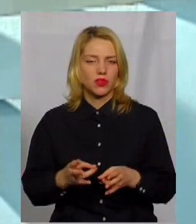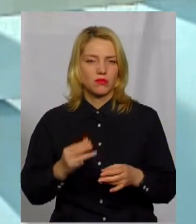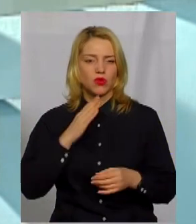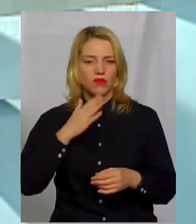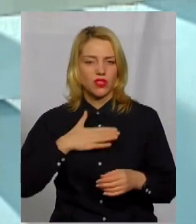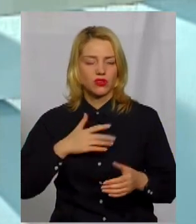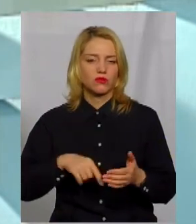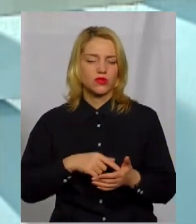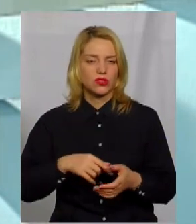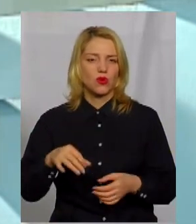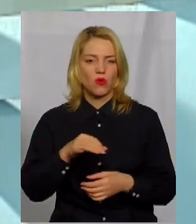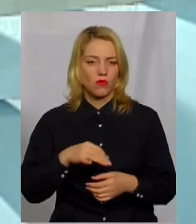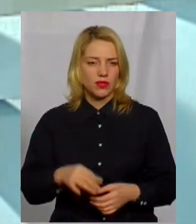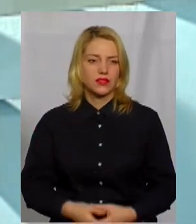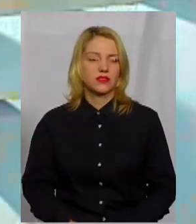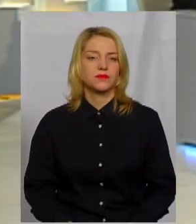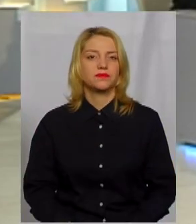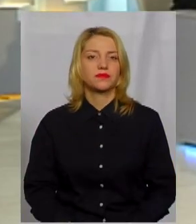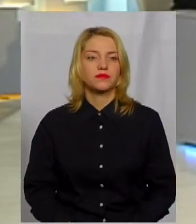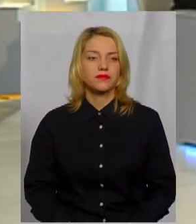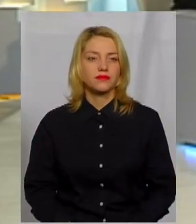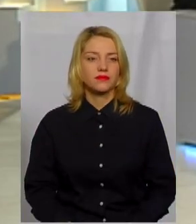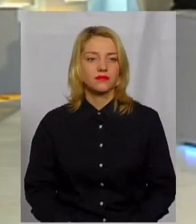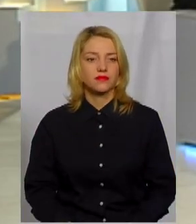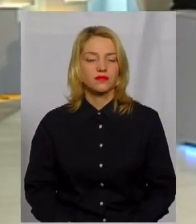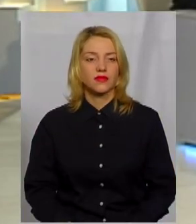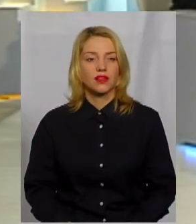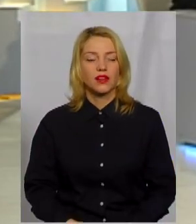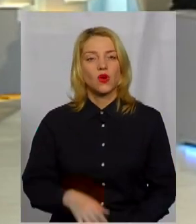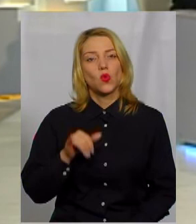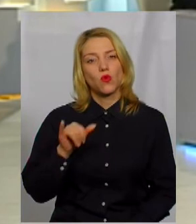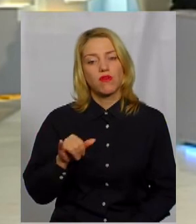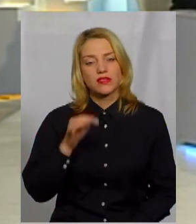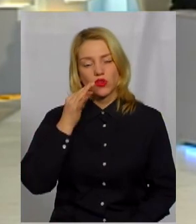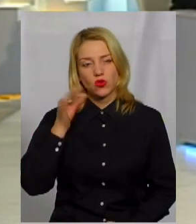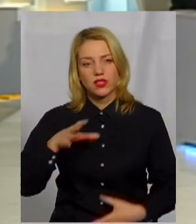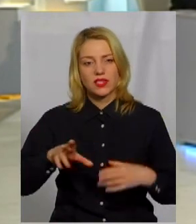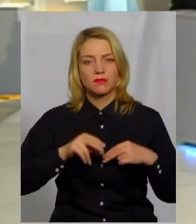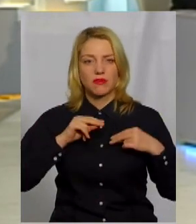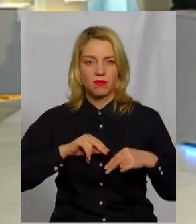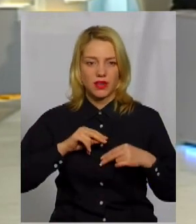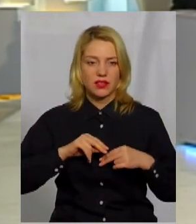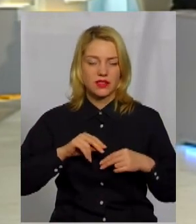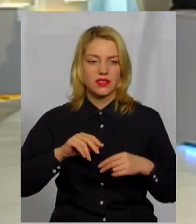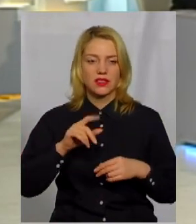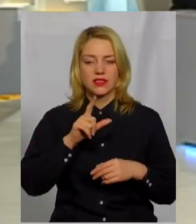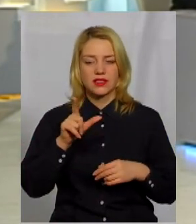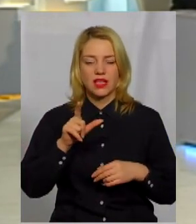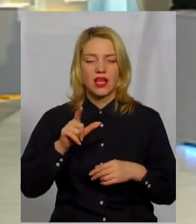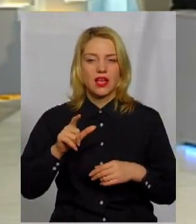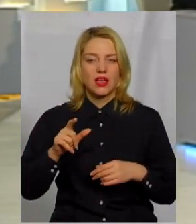нашому і місту, і області, і взагалі країні. Возуміло. Лесю, у вас досвід співпраці з владою більше негативний чи позитивний?